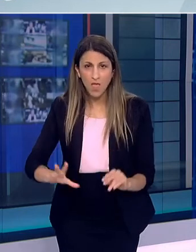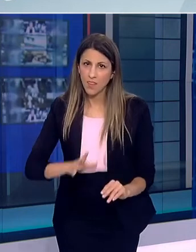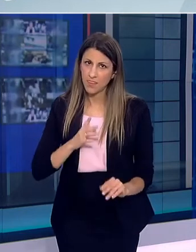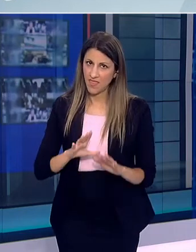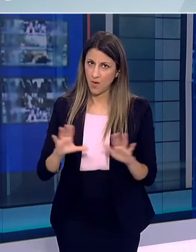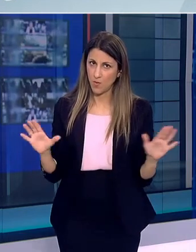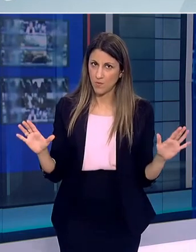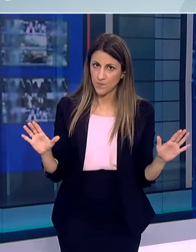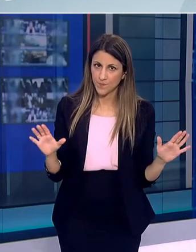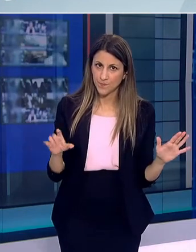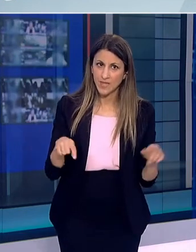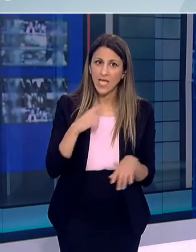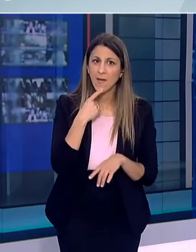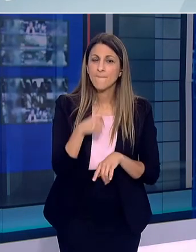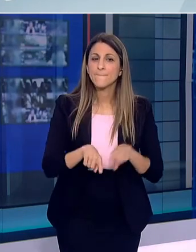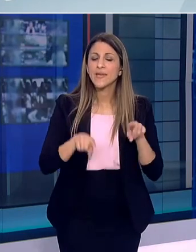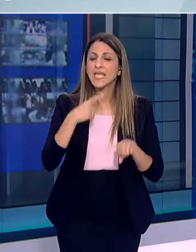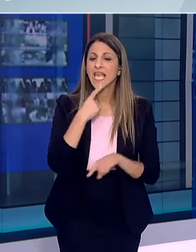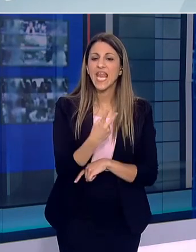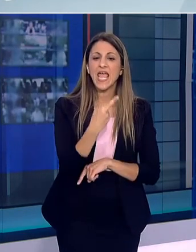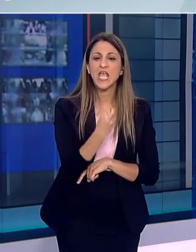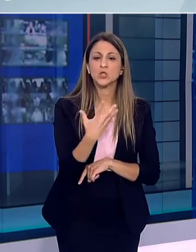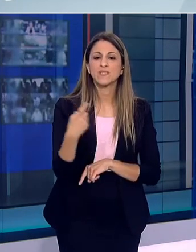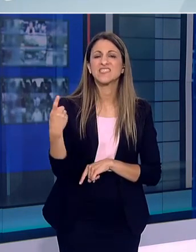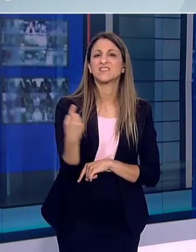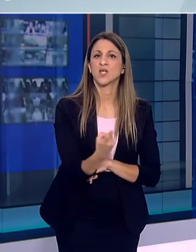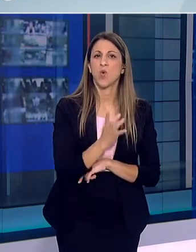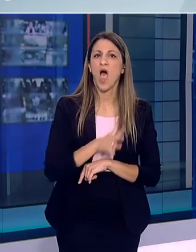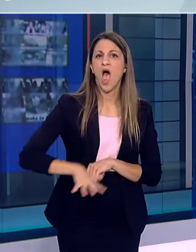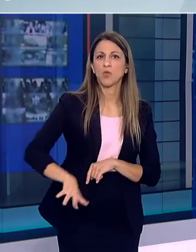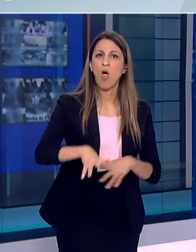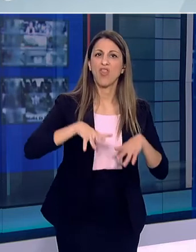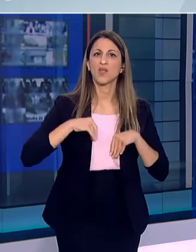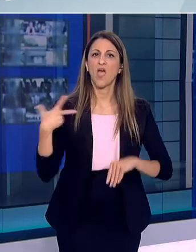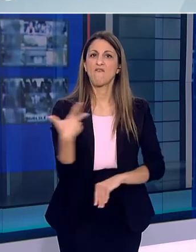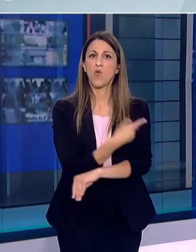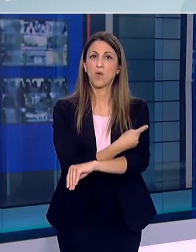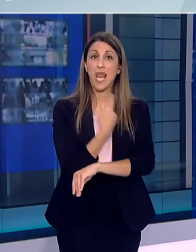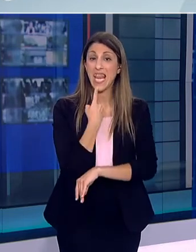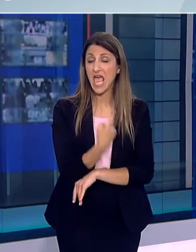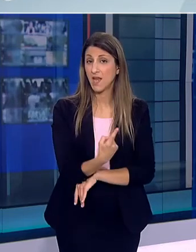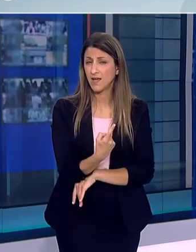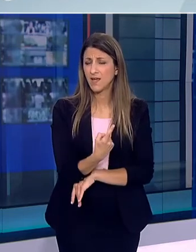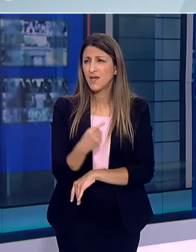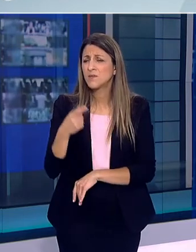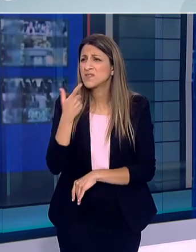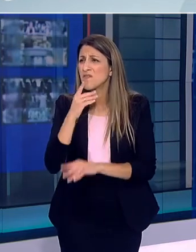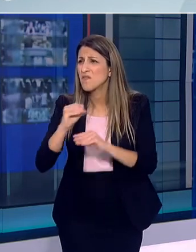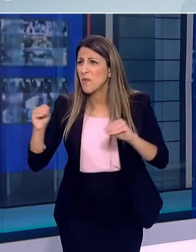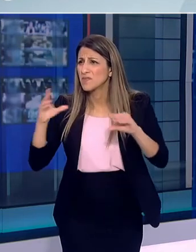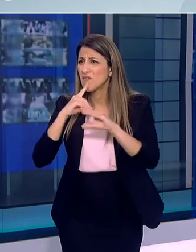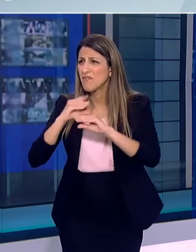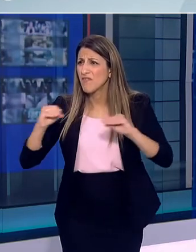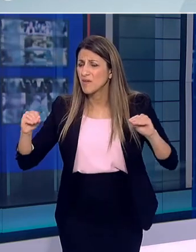λέει Μόνο το 25% του πληθυσμού θα δεχτεί να εμβολιαστεί Καταλαβαίνετε όλη αυτή η παραφιλολογία για τα εμβόλια Και αν ίσχυα προκαλεί